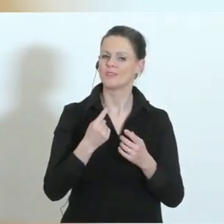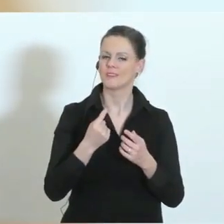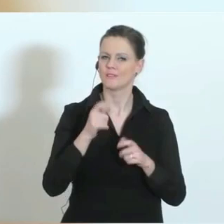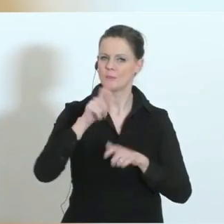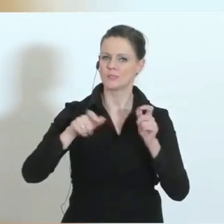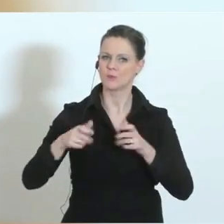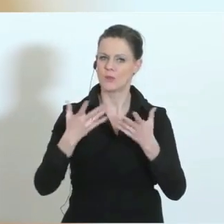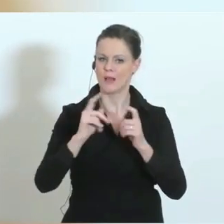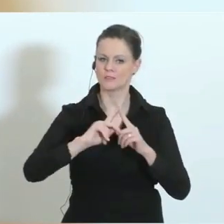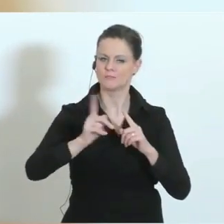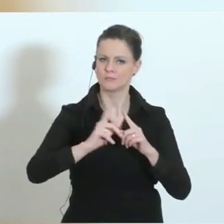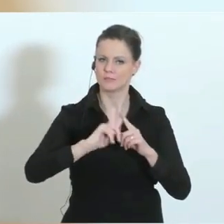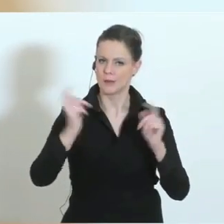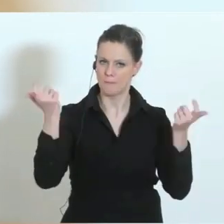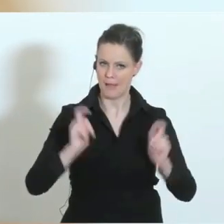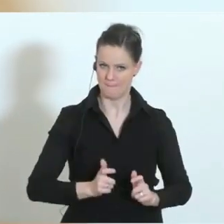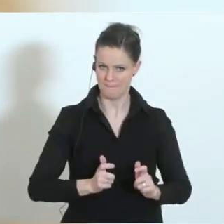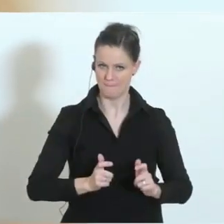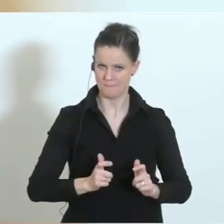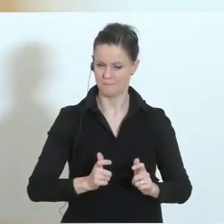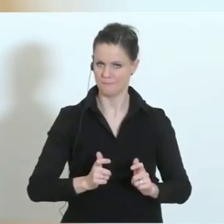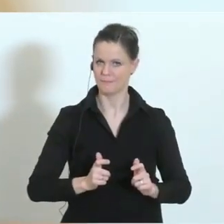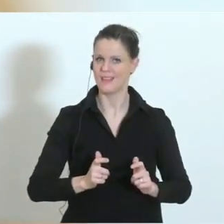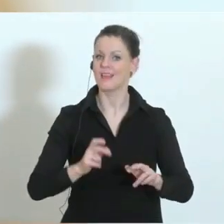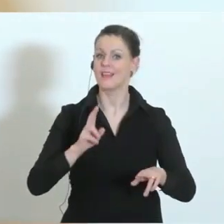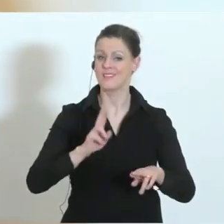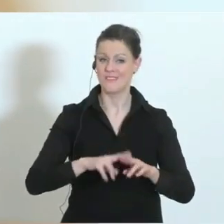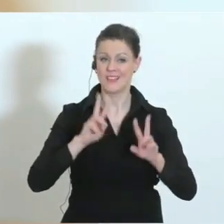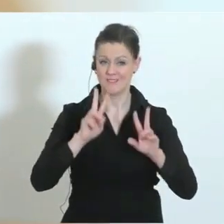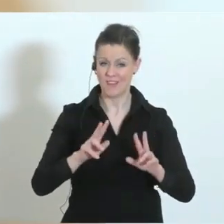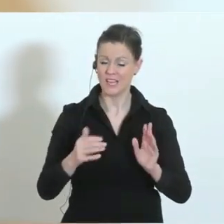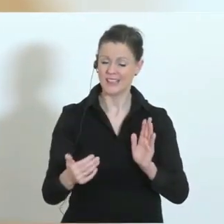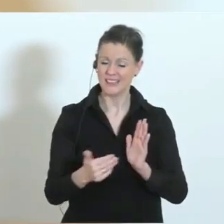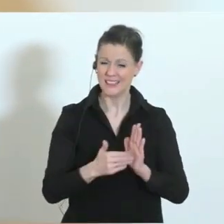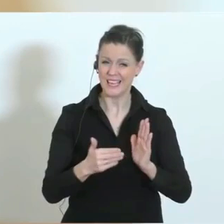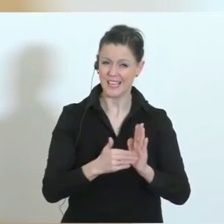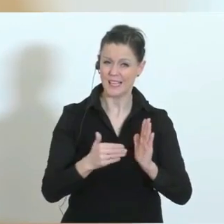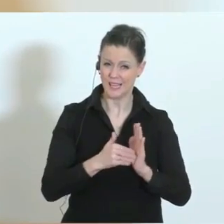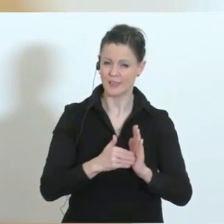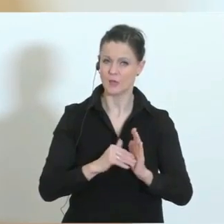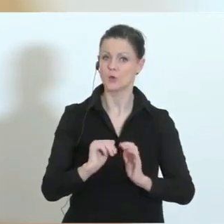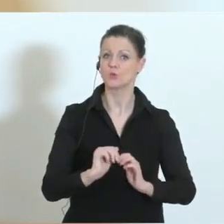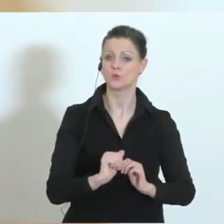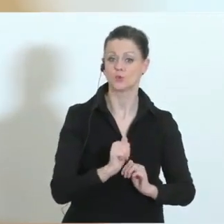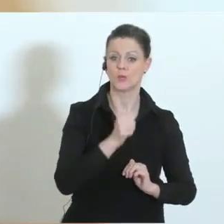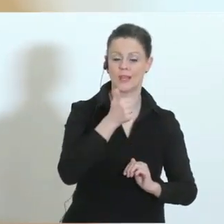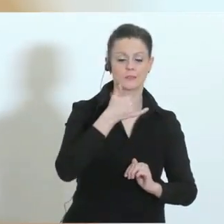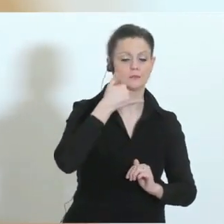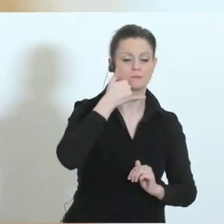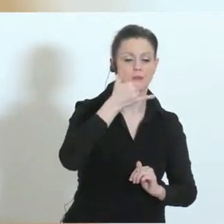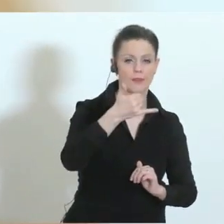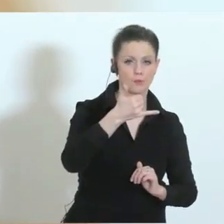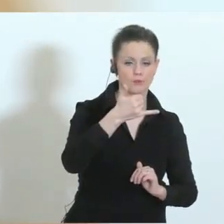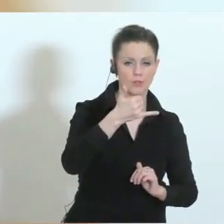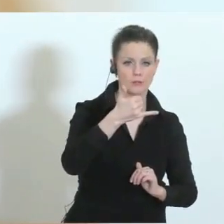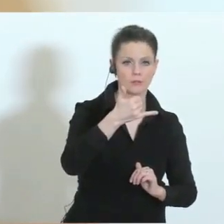den Praxen drastisch zu reduzieren. Nur dann, wenn Akutfälle da sind, bitte zuerst die Kommunikation per Telefon